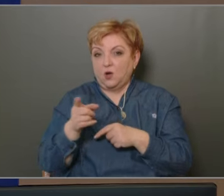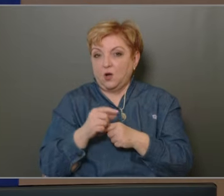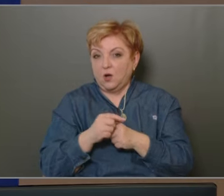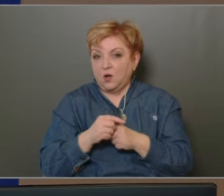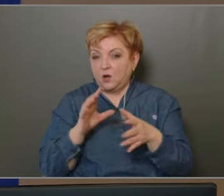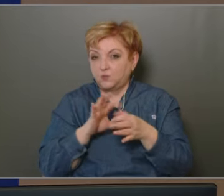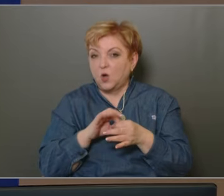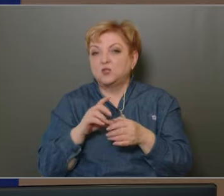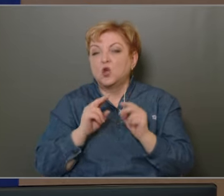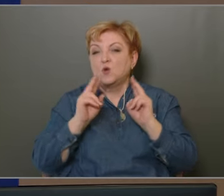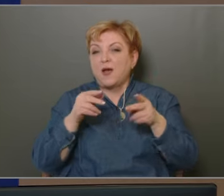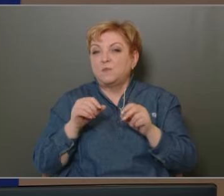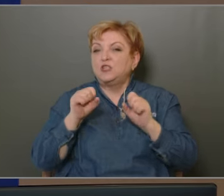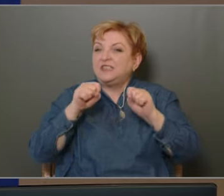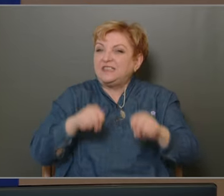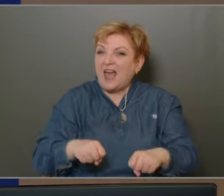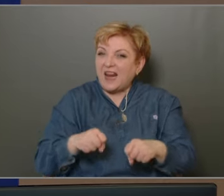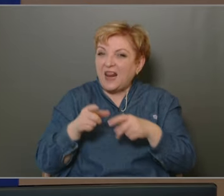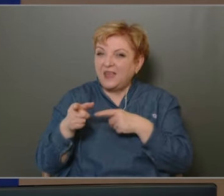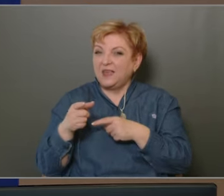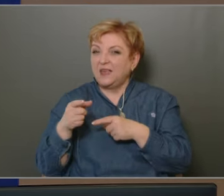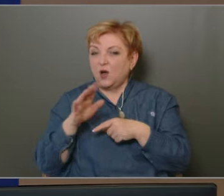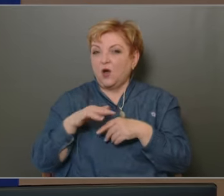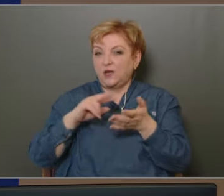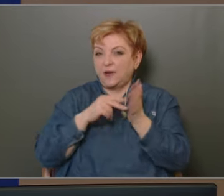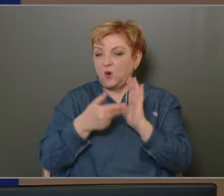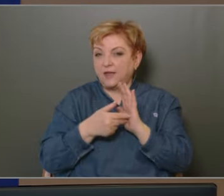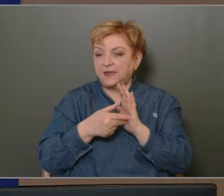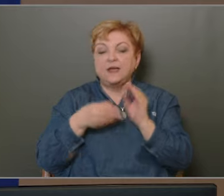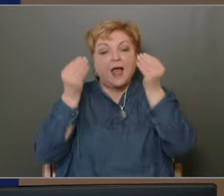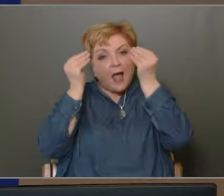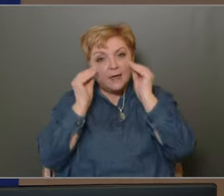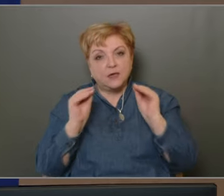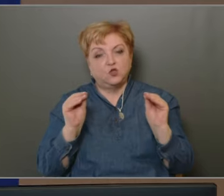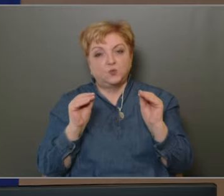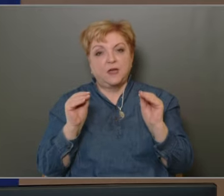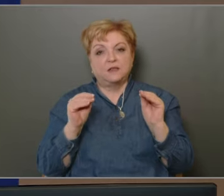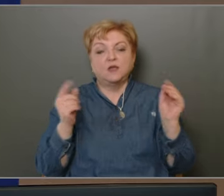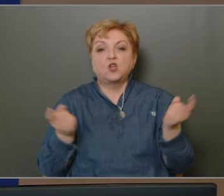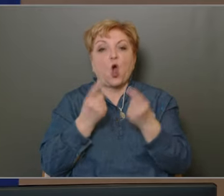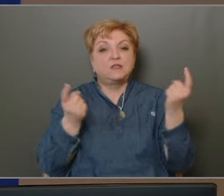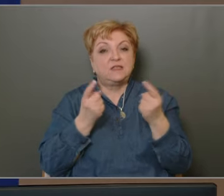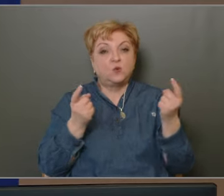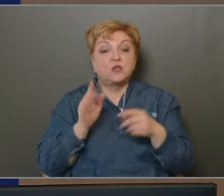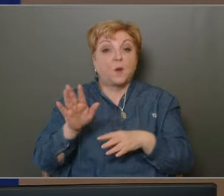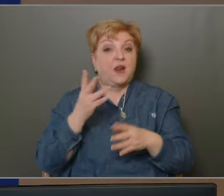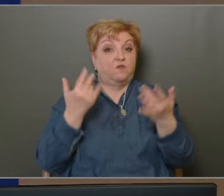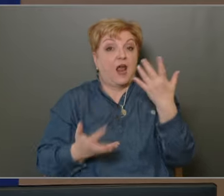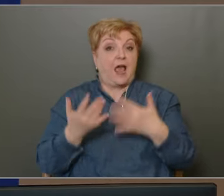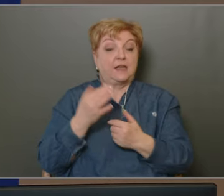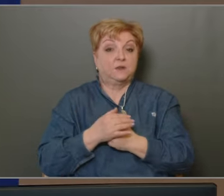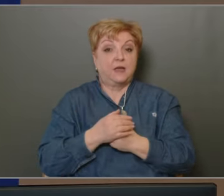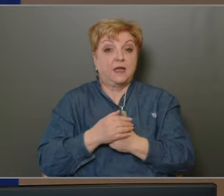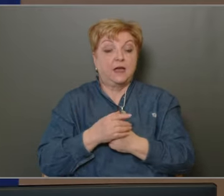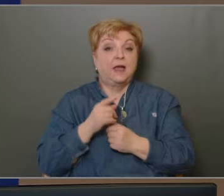azért a kerületet És el kell ismerni azt az akciózást, aminek van eredménye Tehát nem